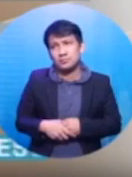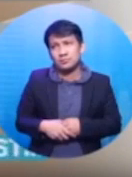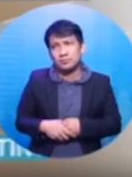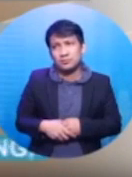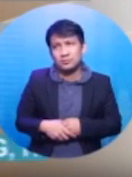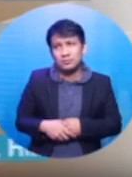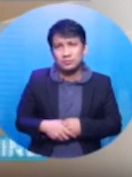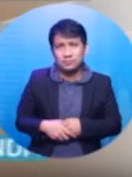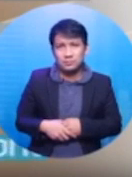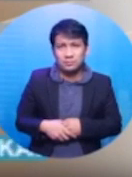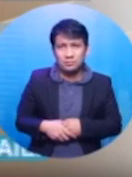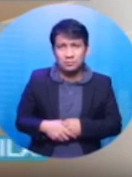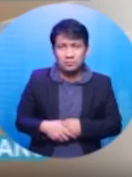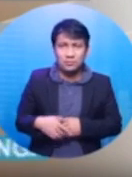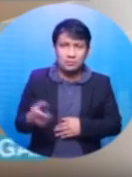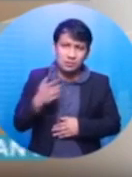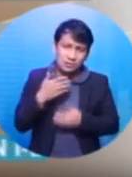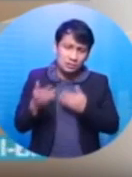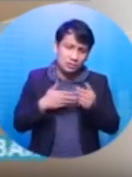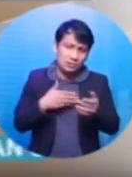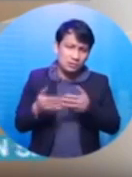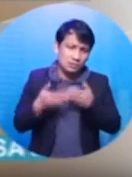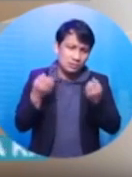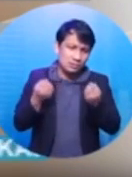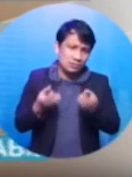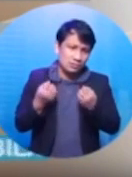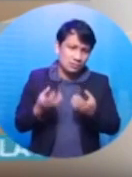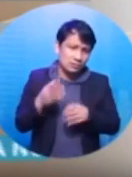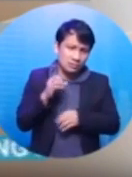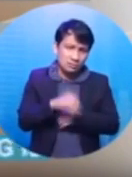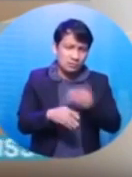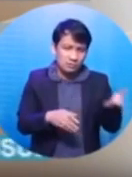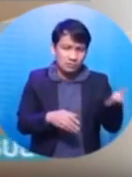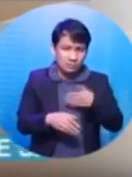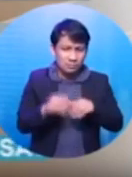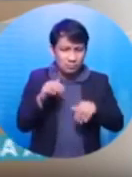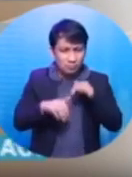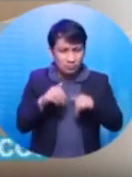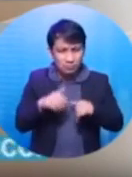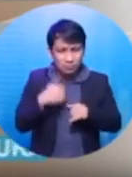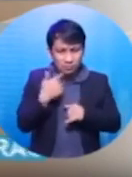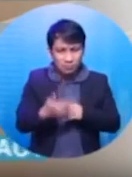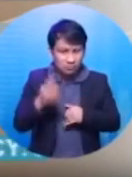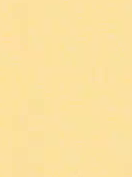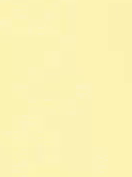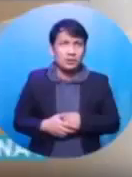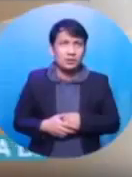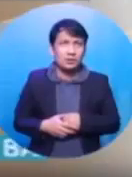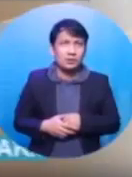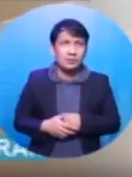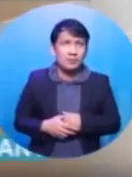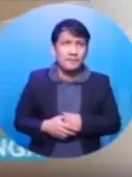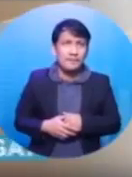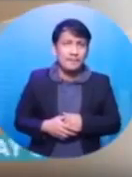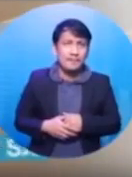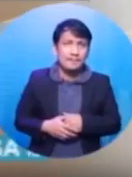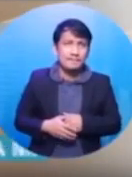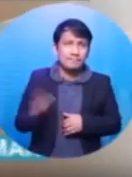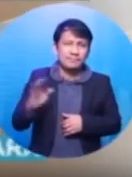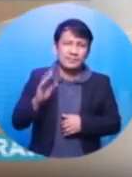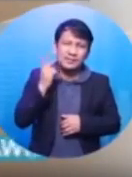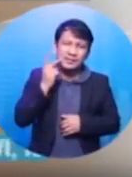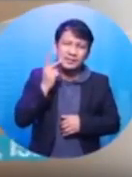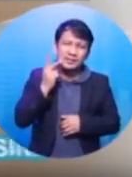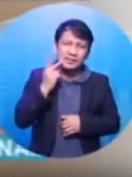po, kahapon po, kahit ngayon, ang dami ko pa rin pong natatanggap na chat na huwag daw po ako bumabah doon. Karen, kanina ba yung